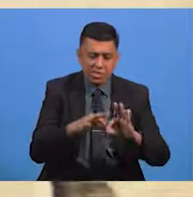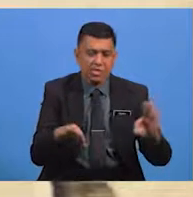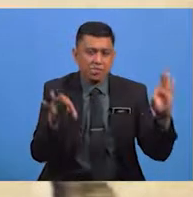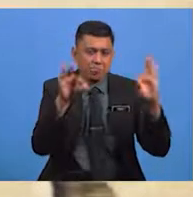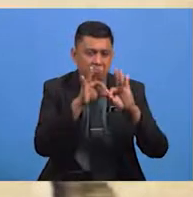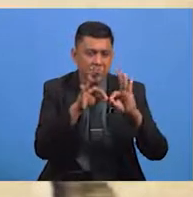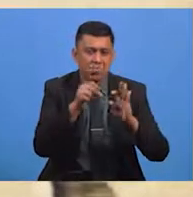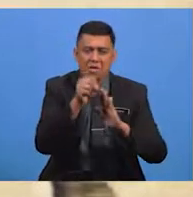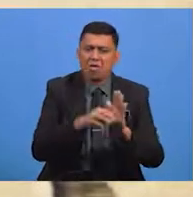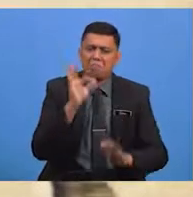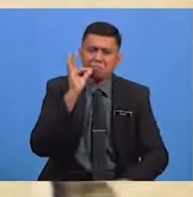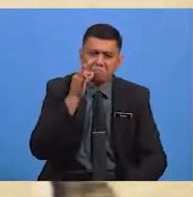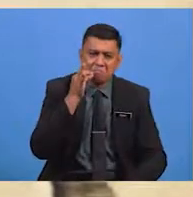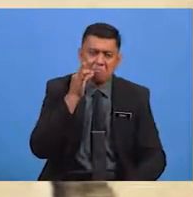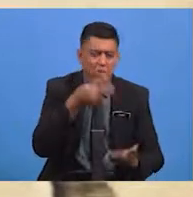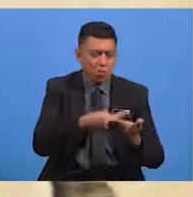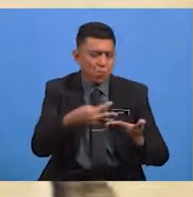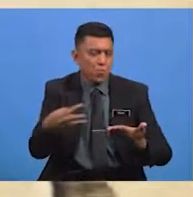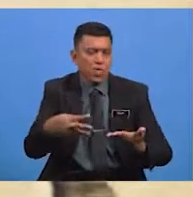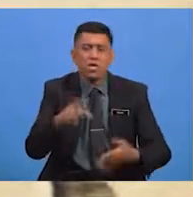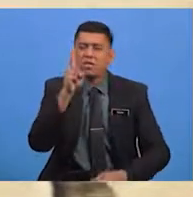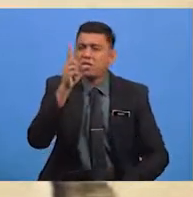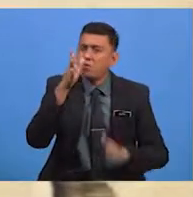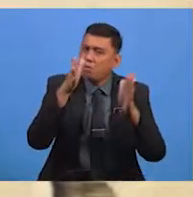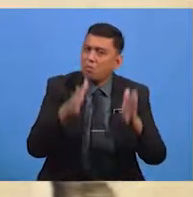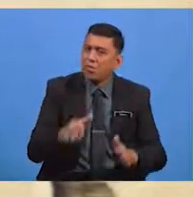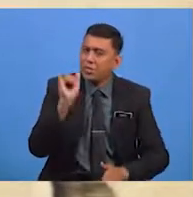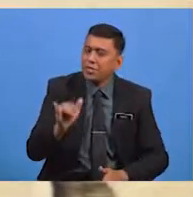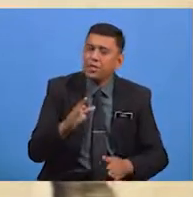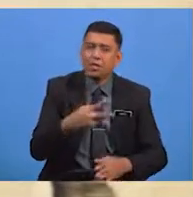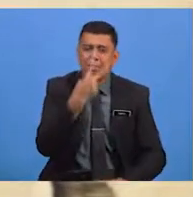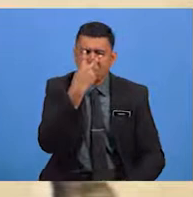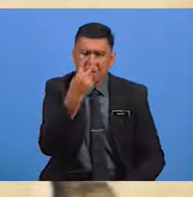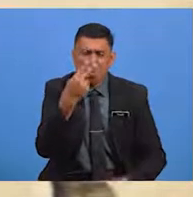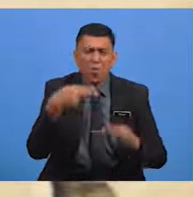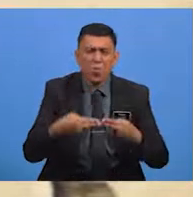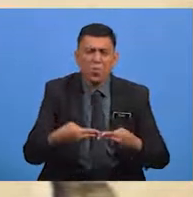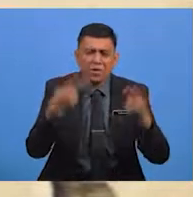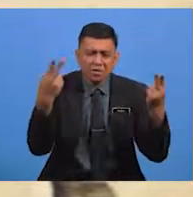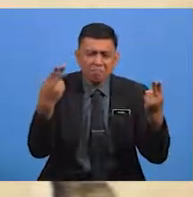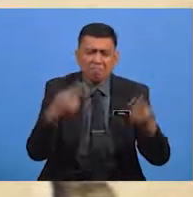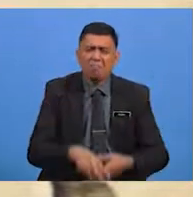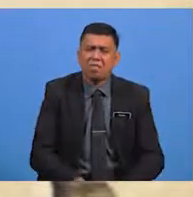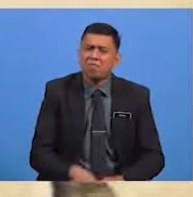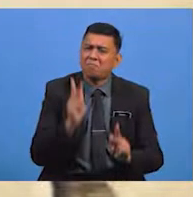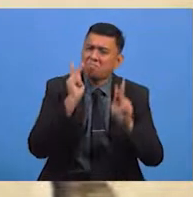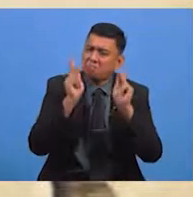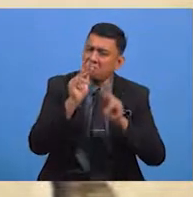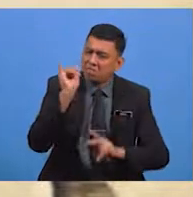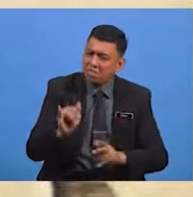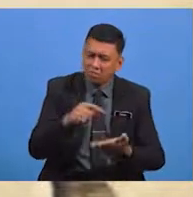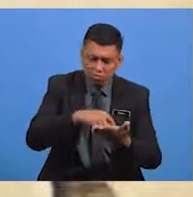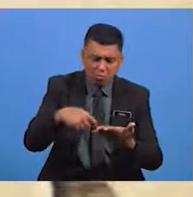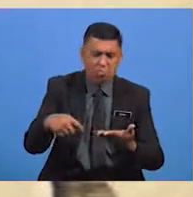Sebuah warkah yang ditulis Oleh seorang Yang dipandang hina Sehinggakan Kata-kata yang